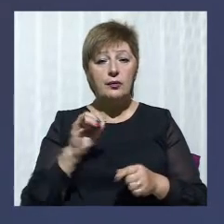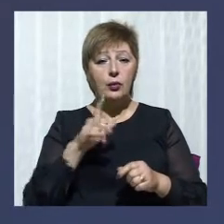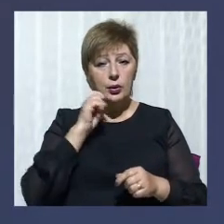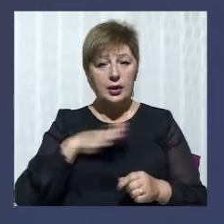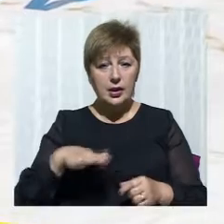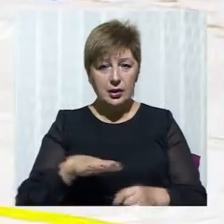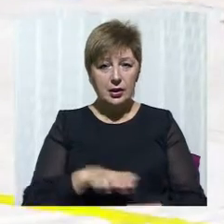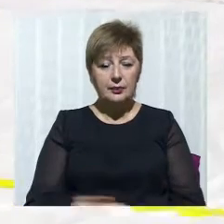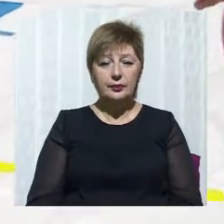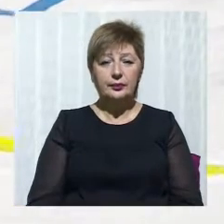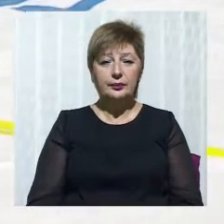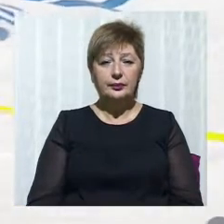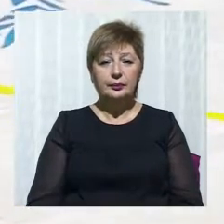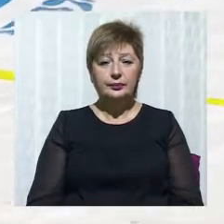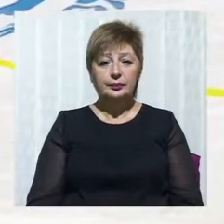сюжеті.